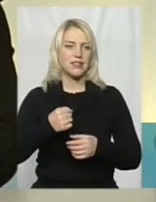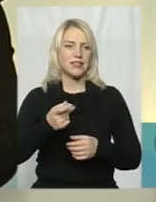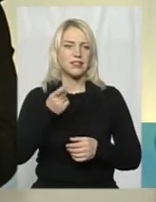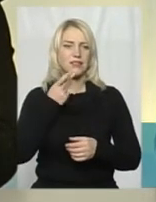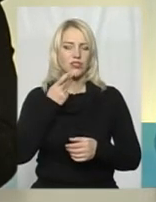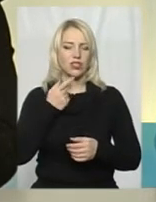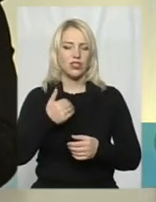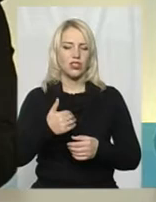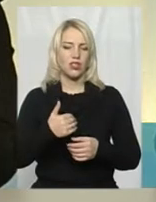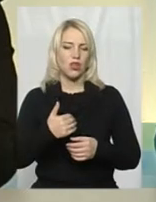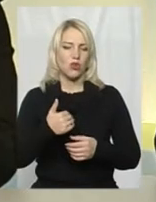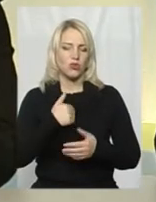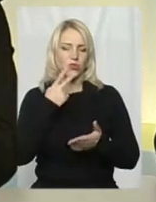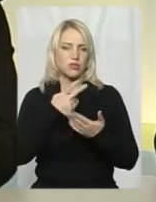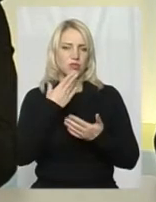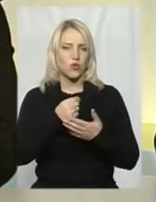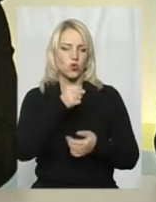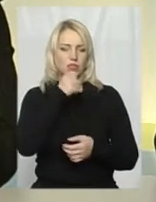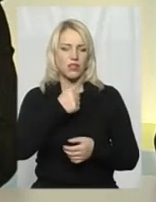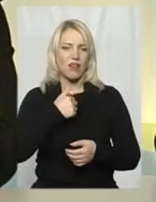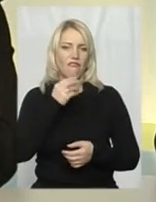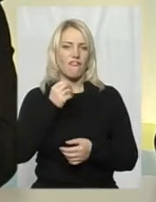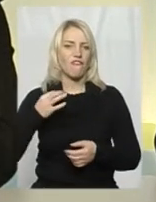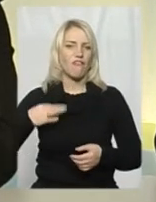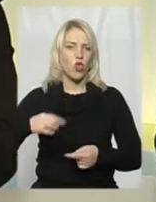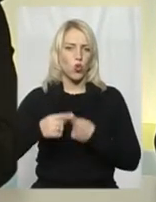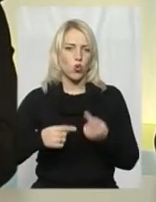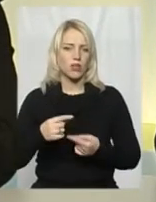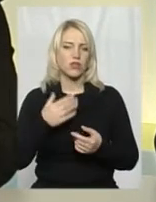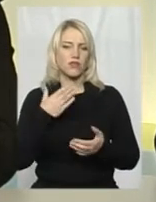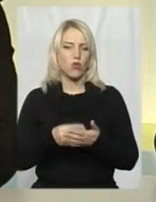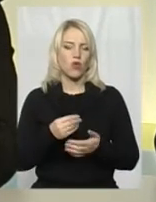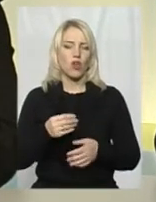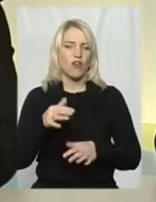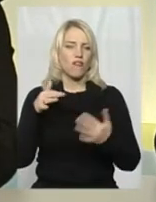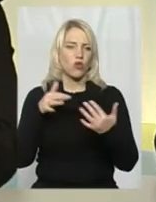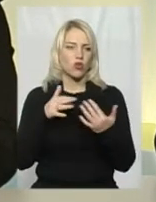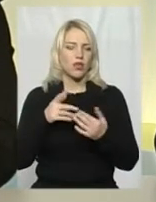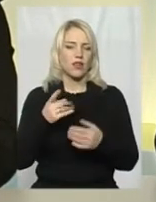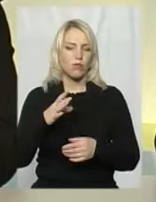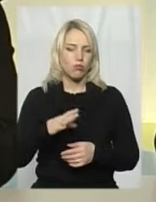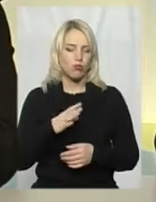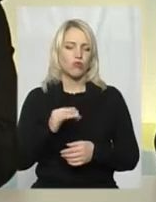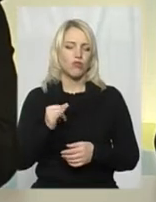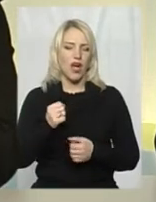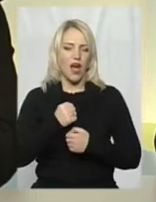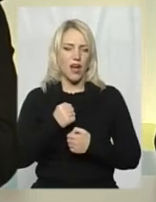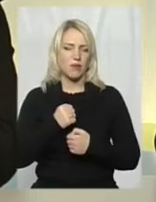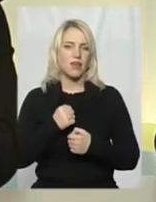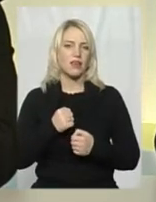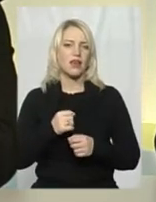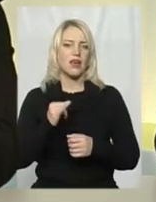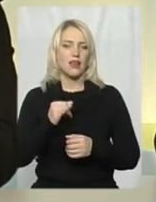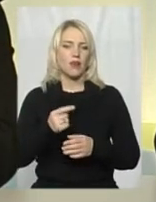онук фронтовика, який був в армії з 1939 року і повернувся старшиною в рідне село в